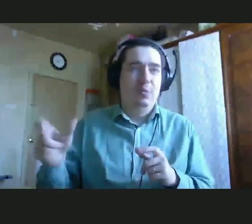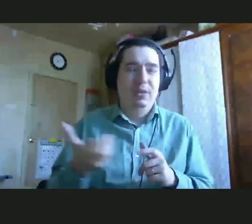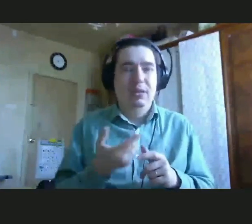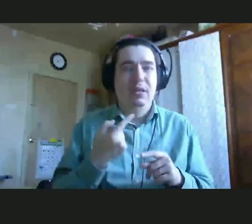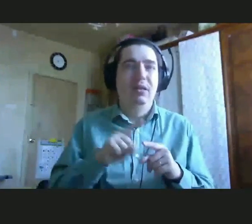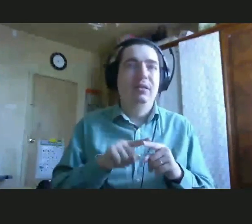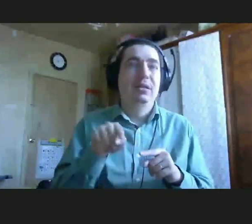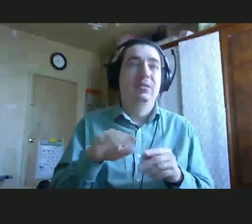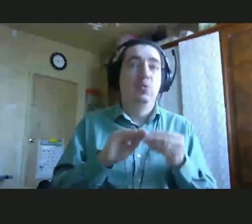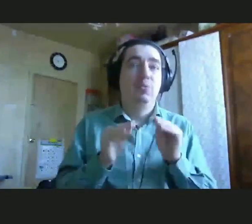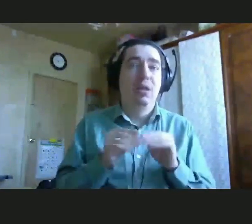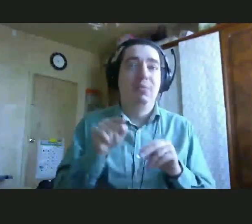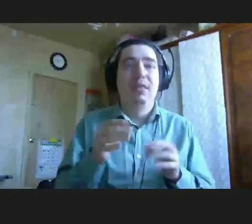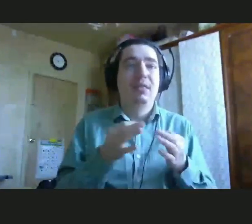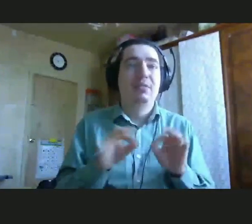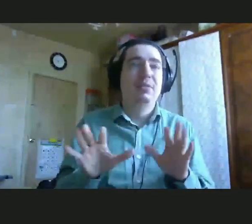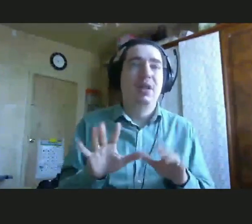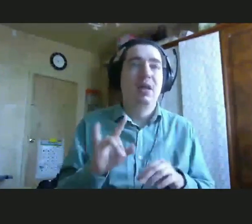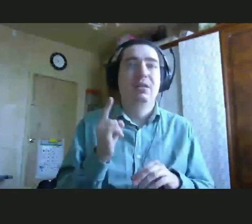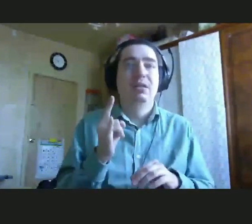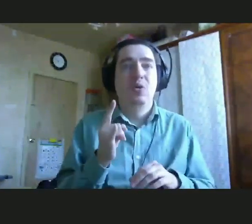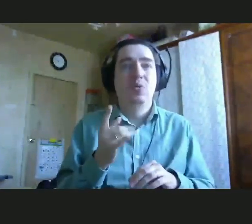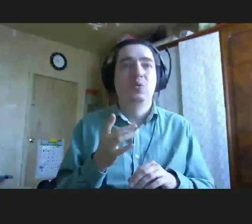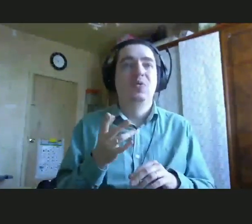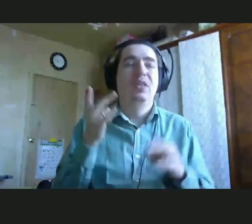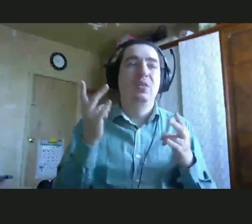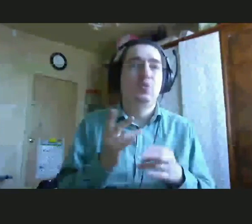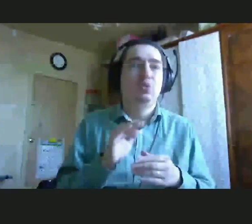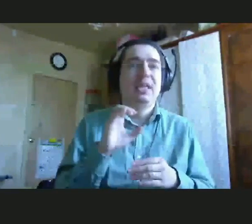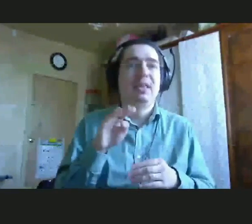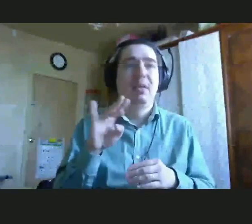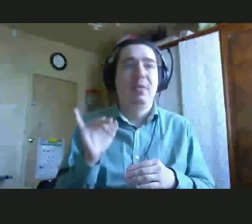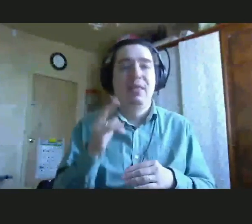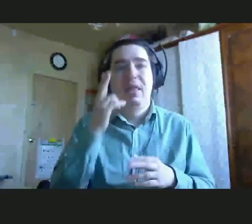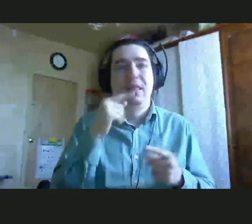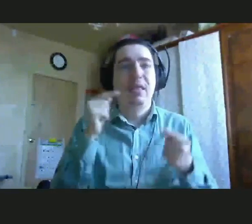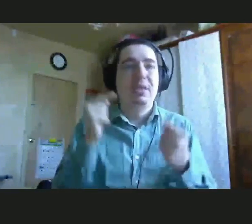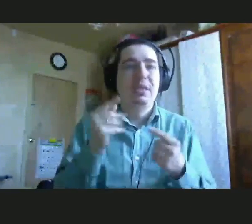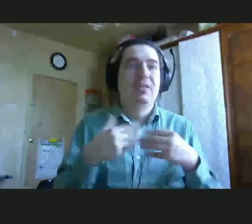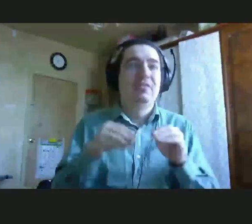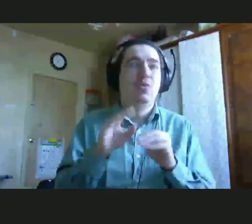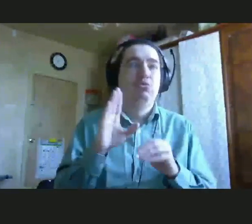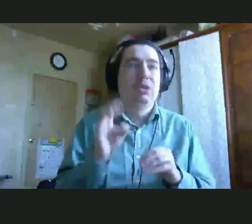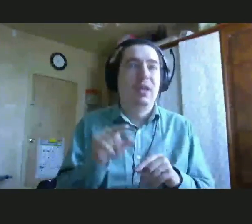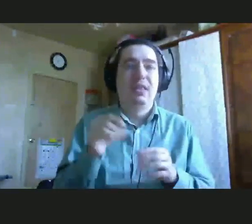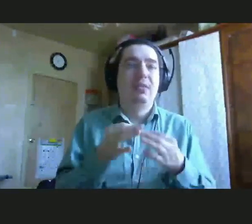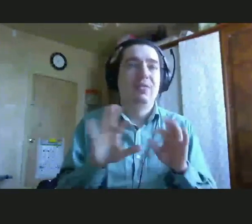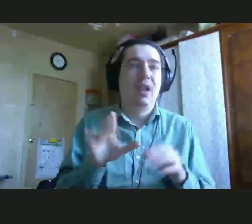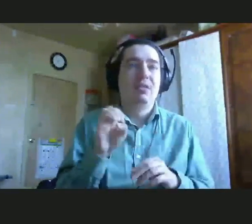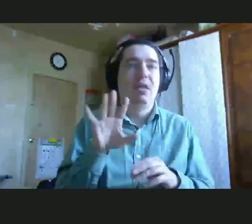проблемы, они не позволяют ребенку в нужной степени адаптироваться в обществе, они не позволяют ему